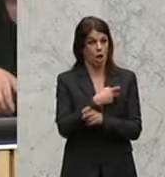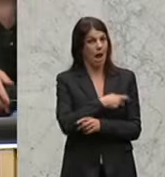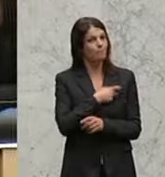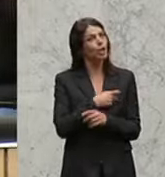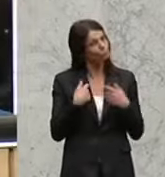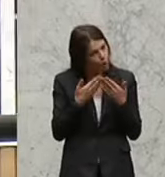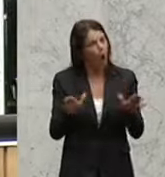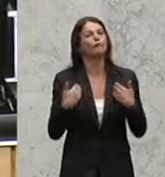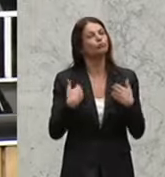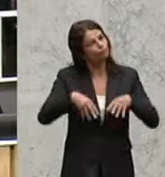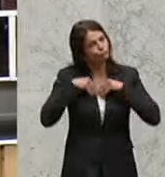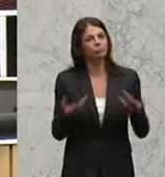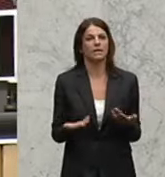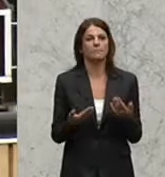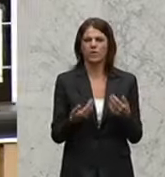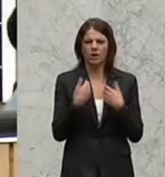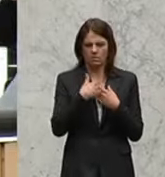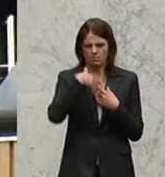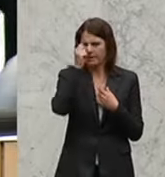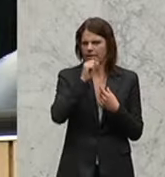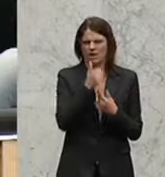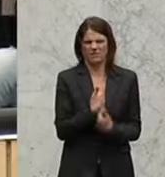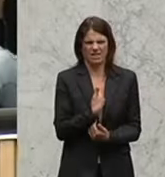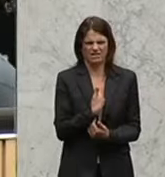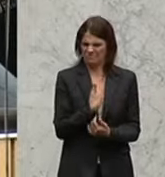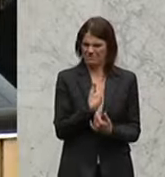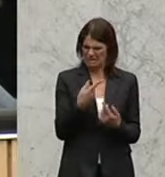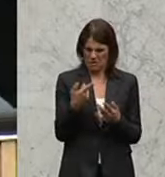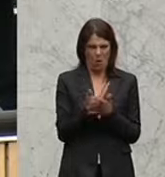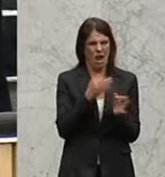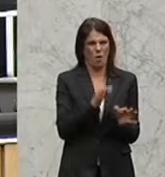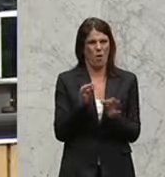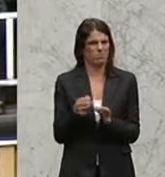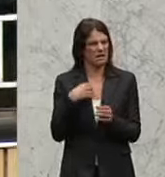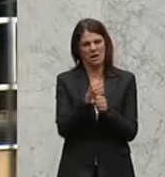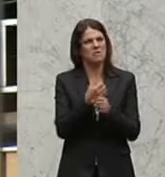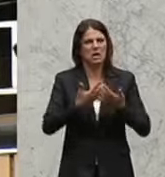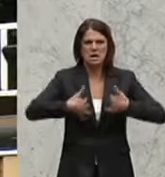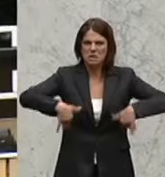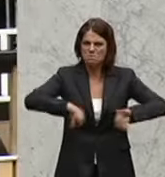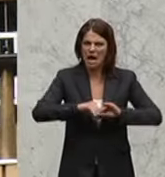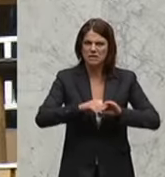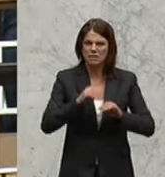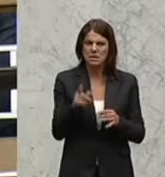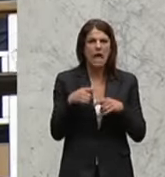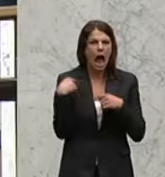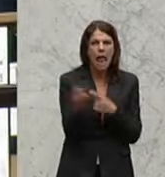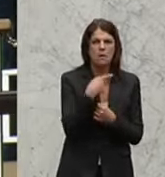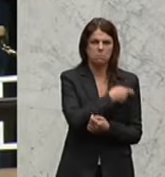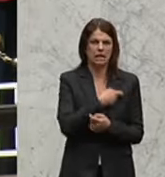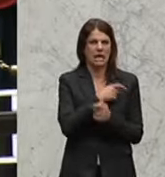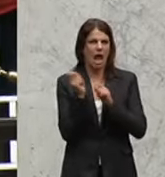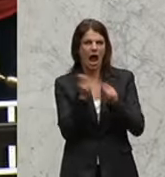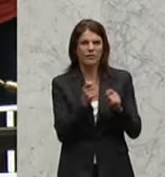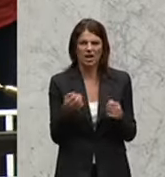sehr aufgeschlossen gegenüberstehen. Und mir ist es unverständlich, dass wir diese Neuordnung jetzt nicht gemeinsam und als Allparteienantrag